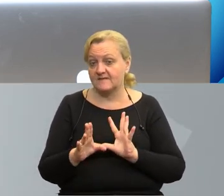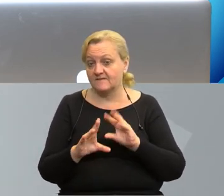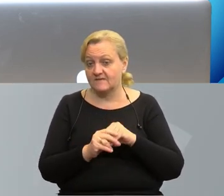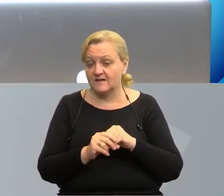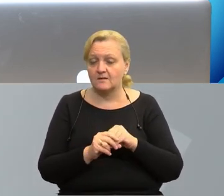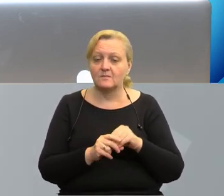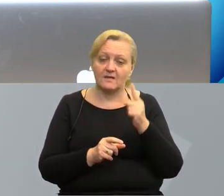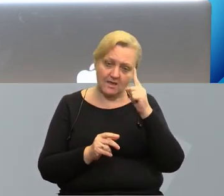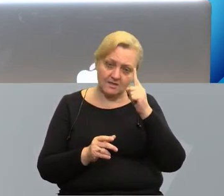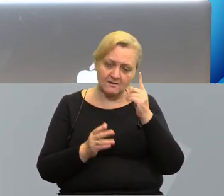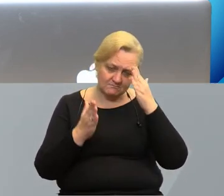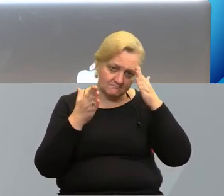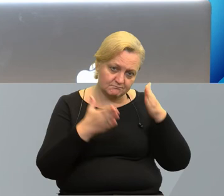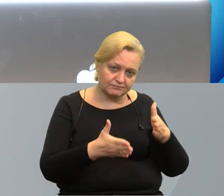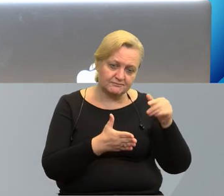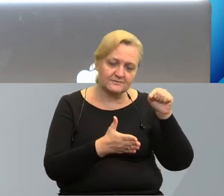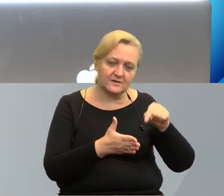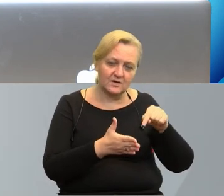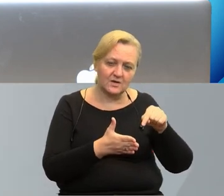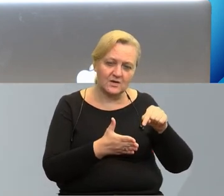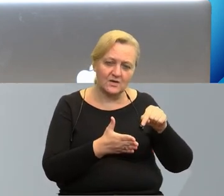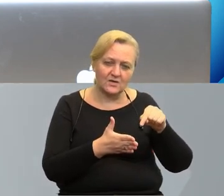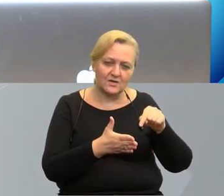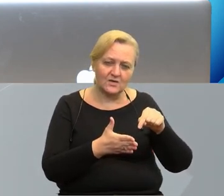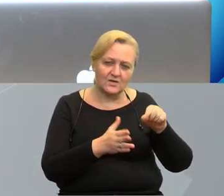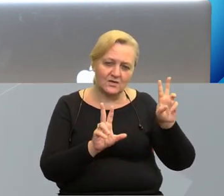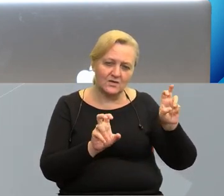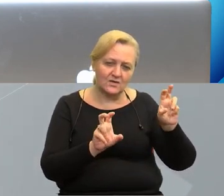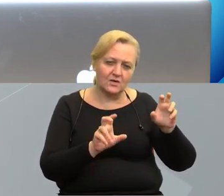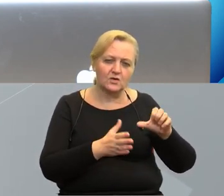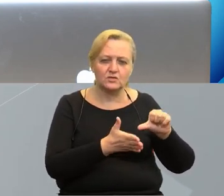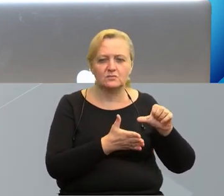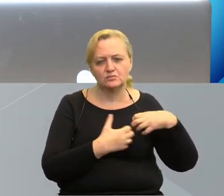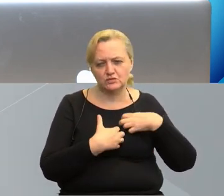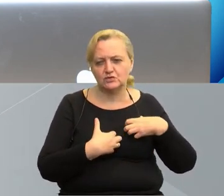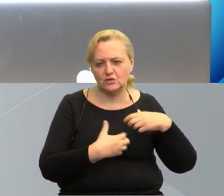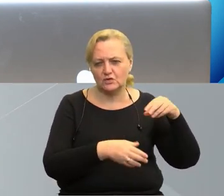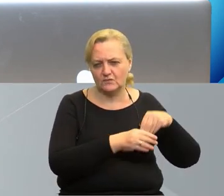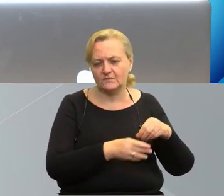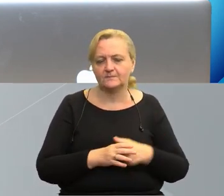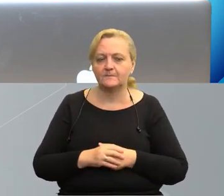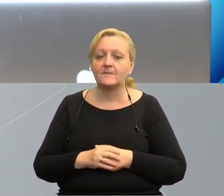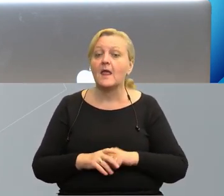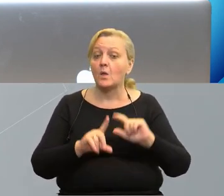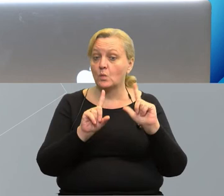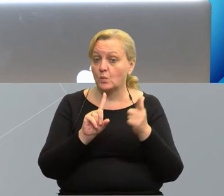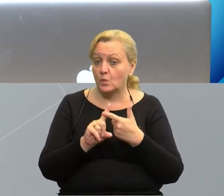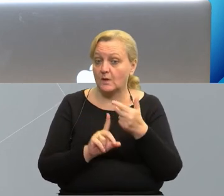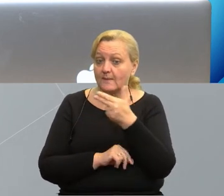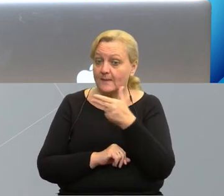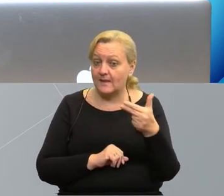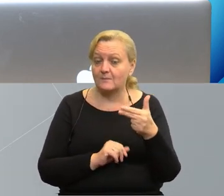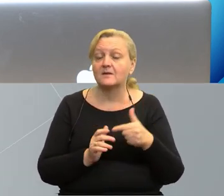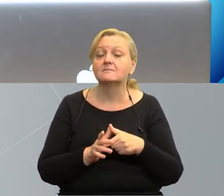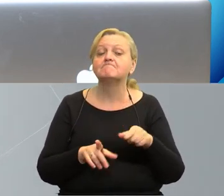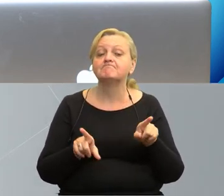szufladce, priorytecie ologowanym hasłem środowisko. Drugi temat, który